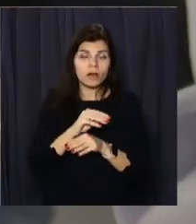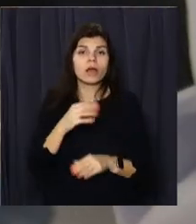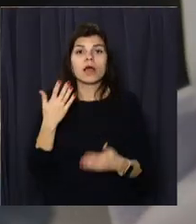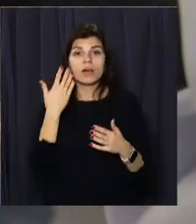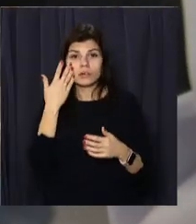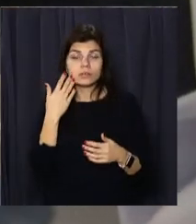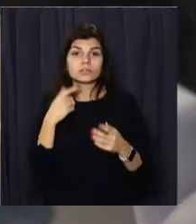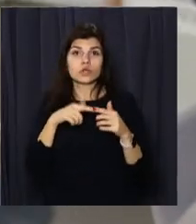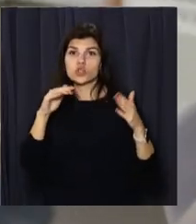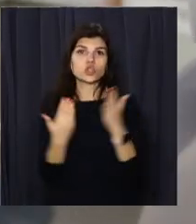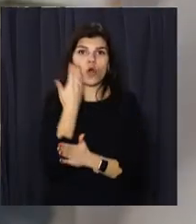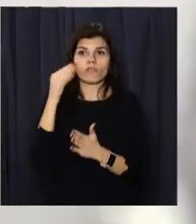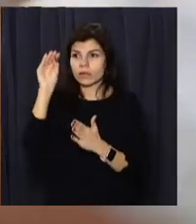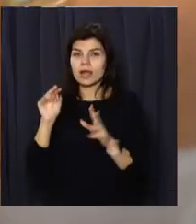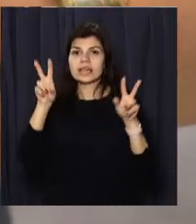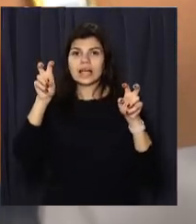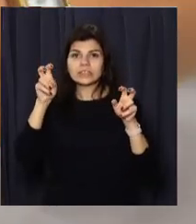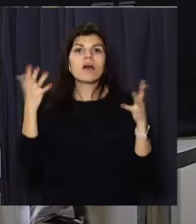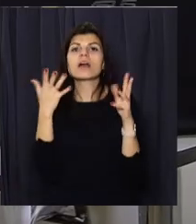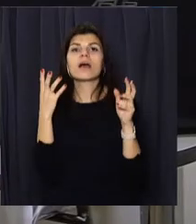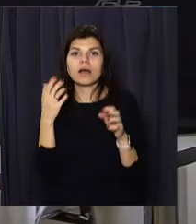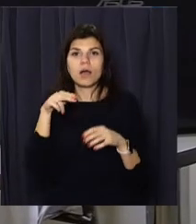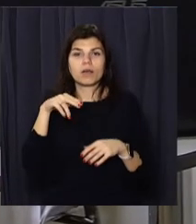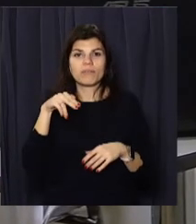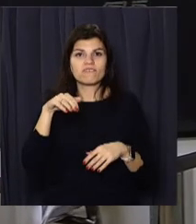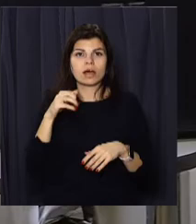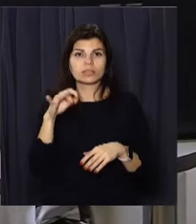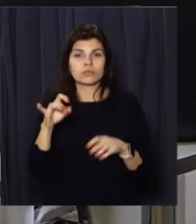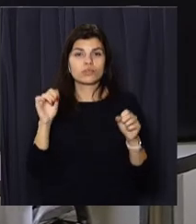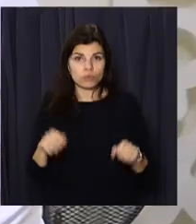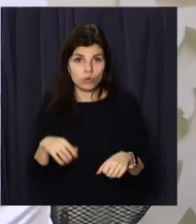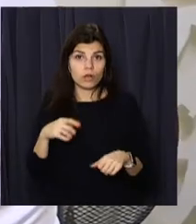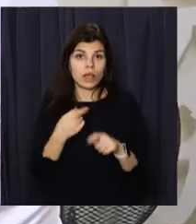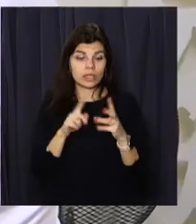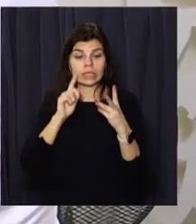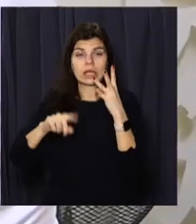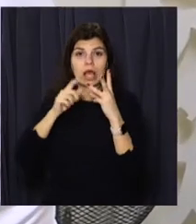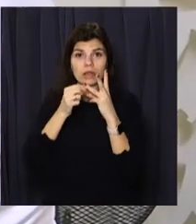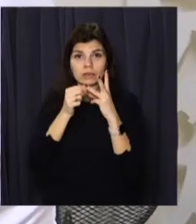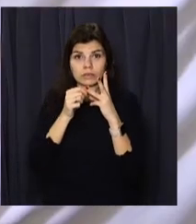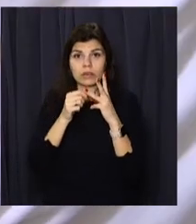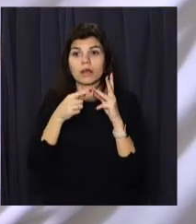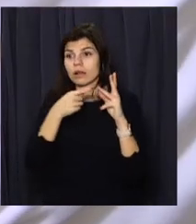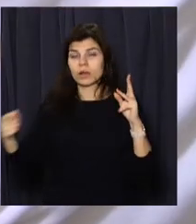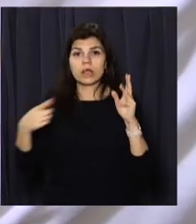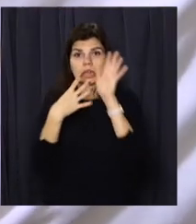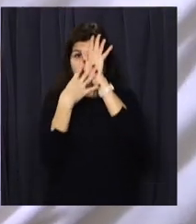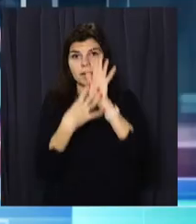в сертифікаті оновиться графа назва введеної вакцини. Документ про бустерне щеплення чинний 9 місяців.